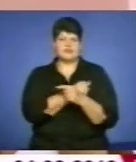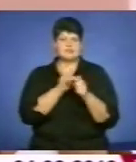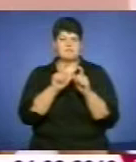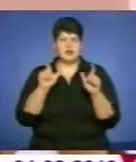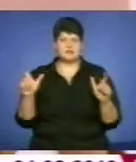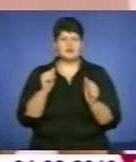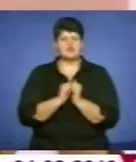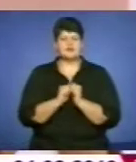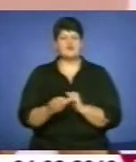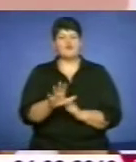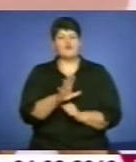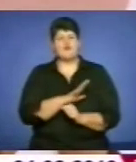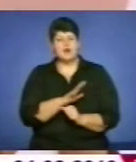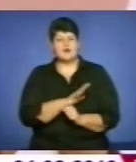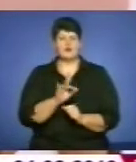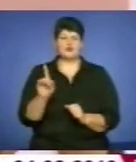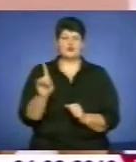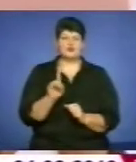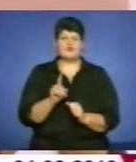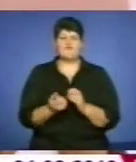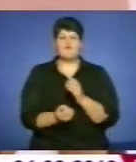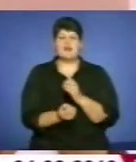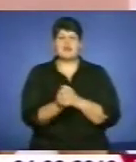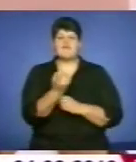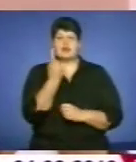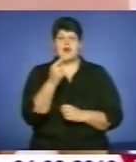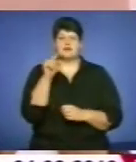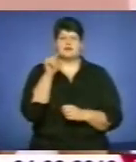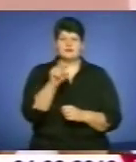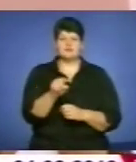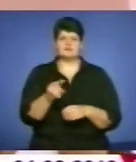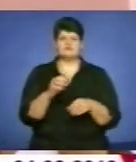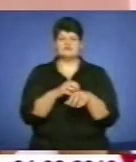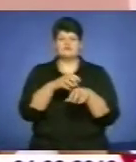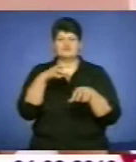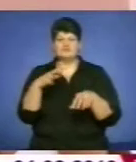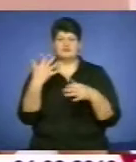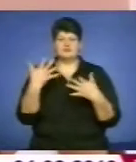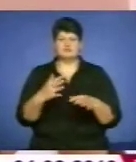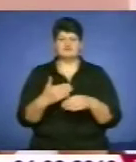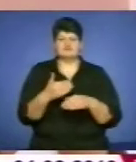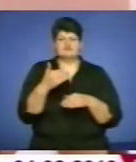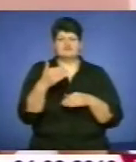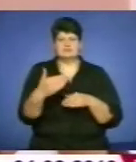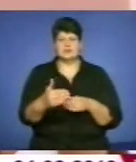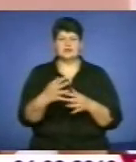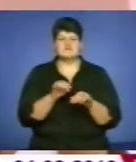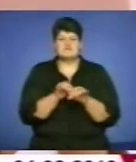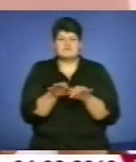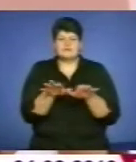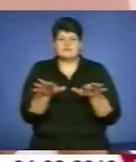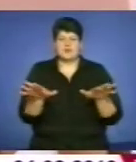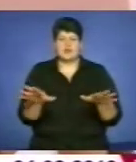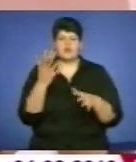Часто буває так, що виявляють ті пухлини уже в запущених стадіях, з метастазами, коли ми не